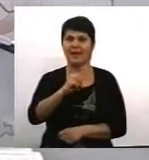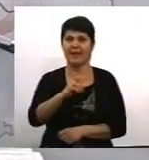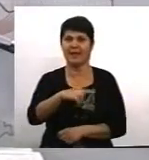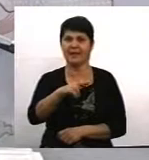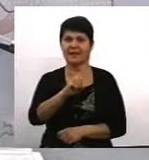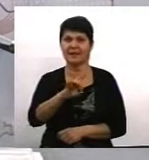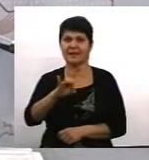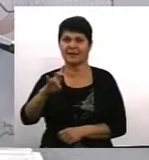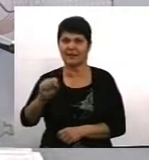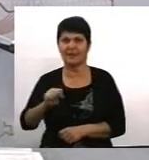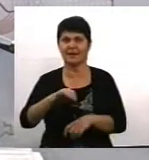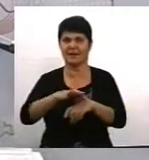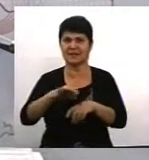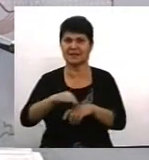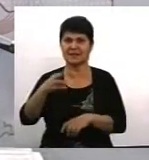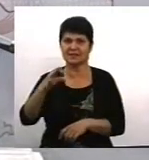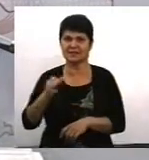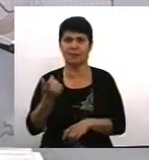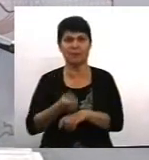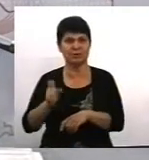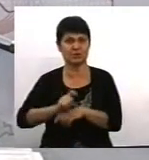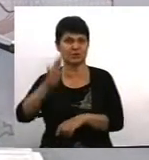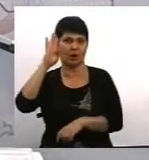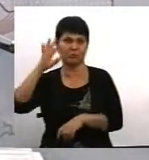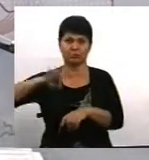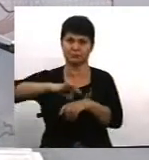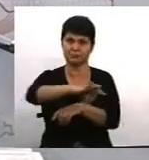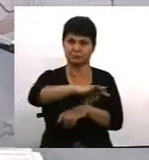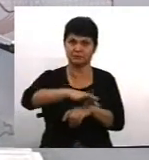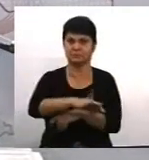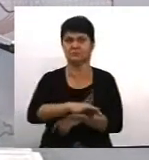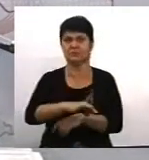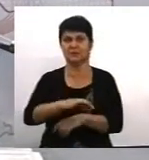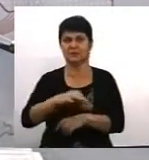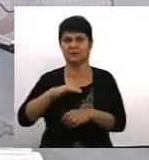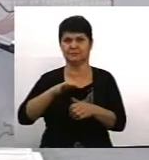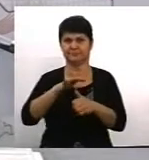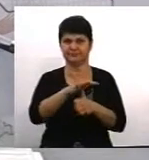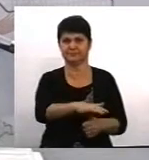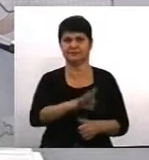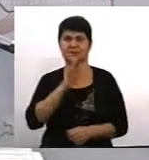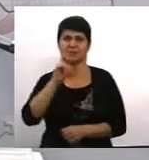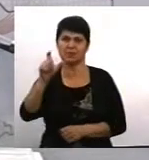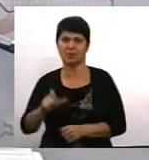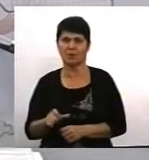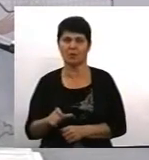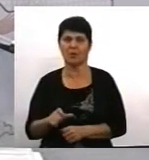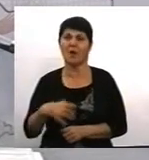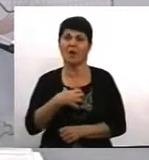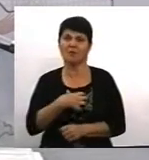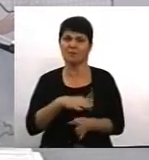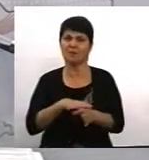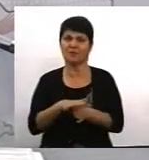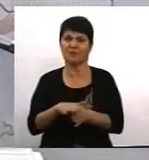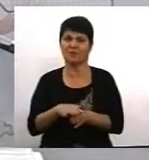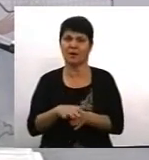насильство переважно чоловіків стосовно переважно жінок. Воно відбувається в основному, але не